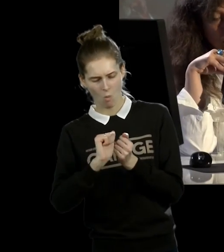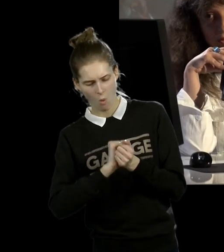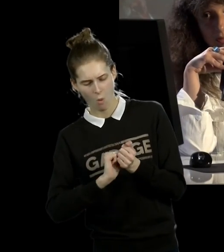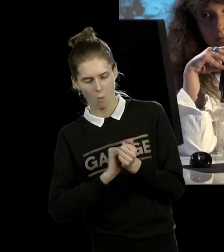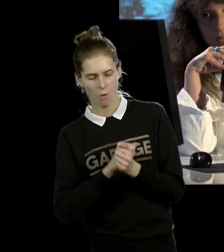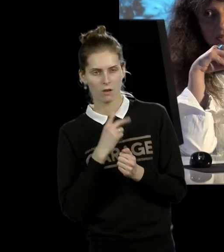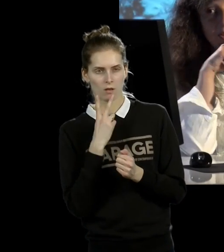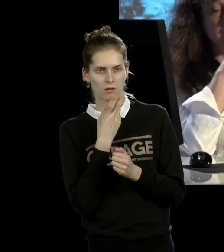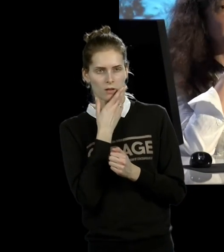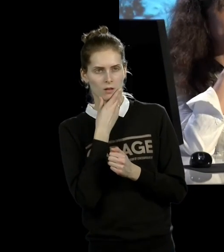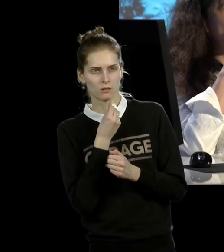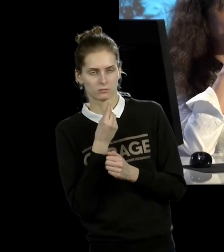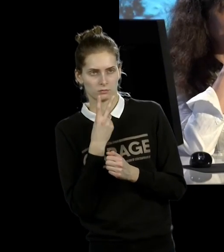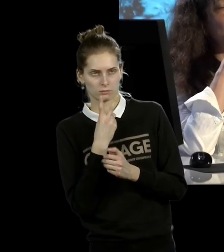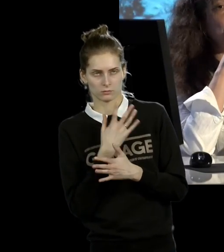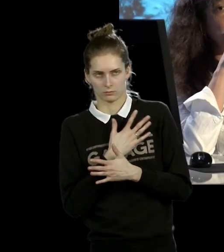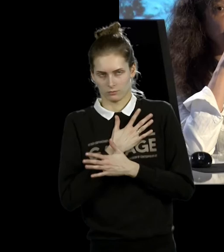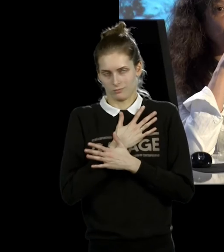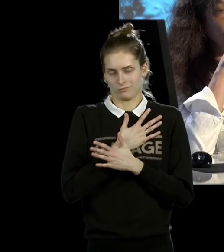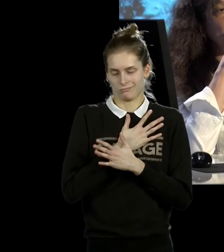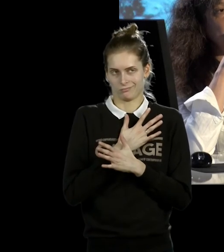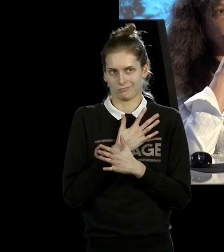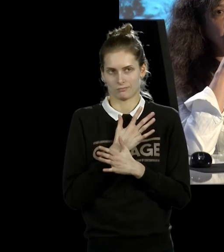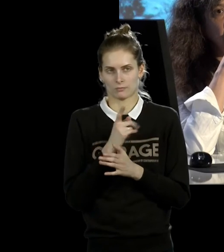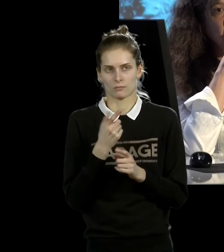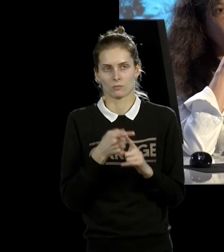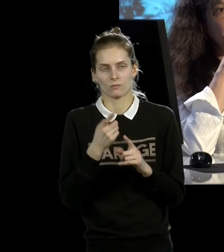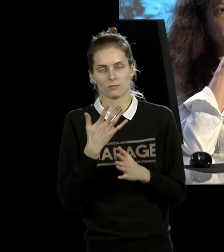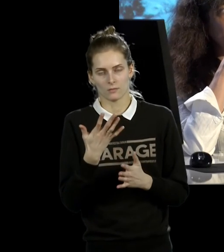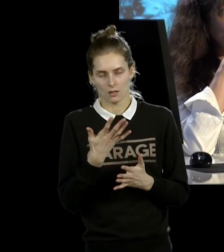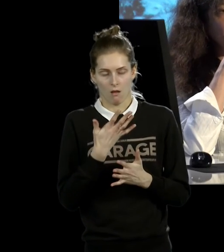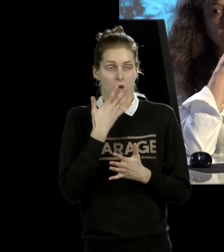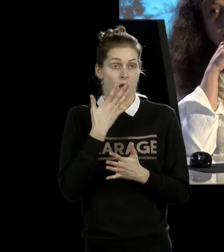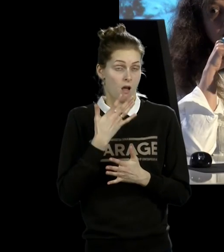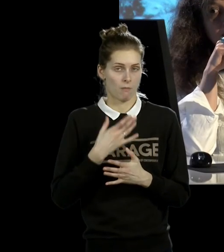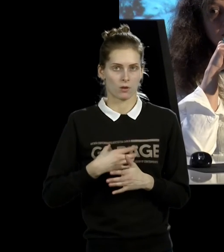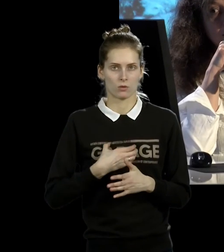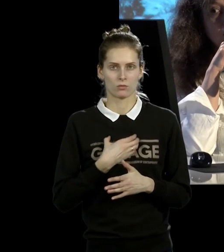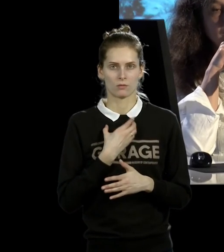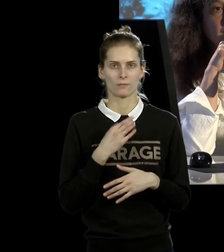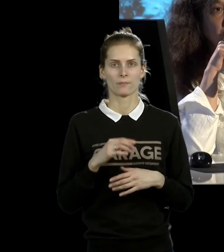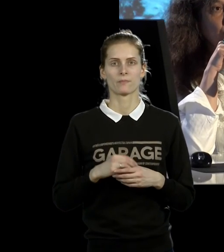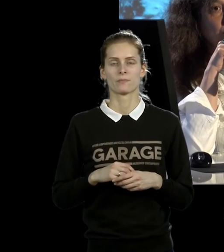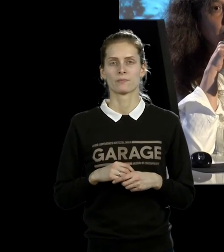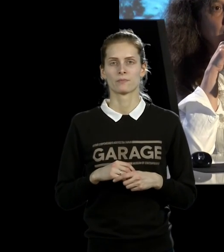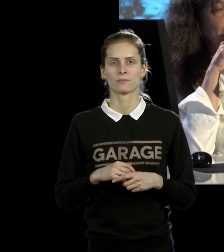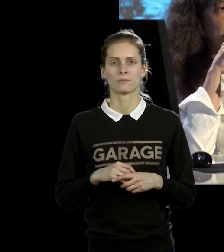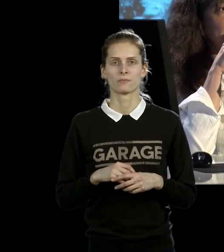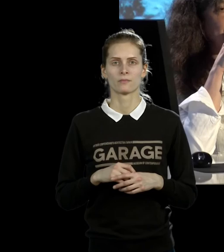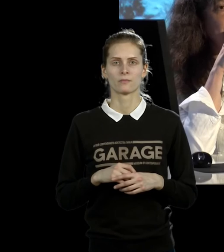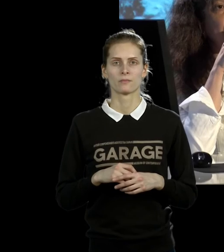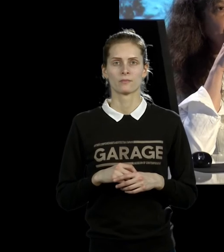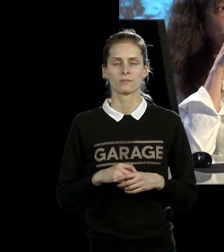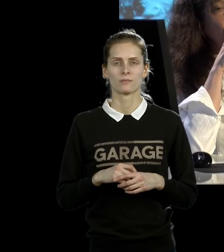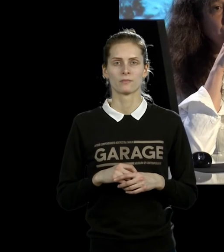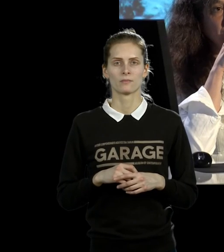отталкивающей одновременно картинки, это все еще издает жуткий запах. Но интересно название «Балканская барокко». Интересно, что в результате